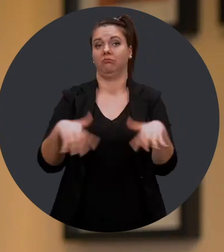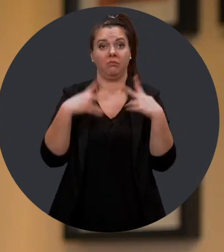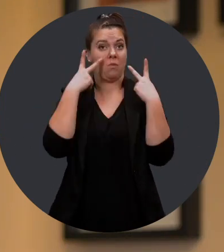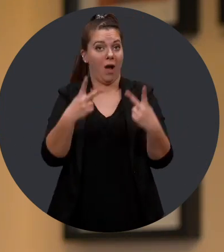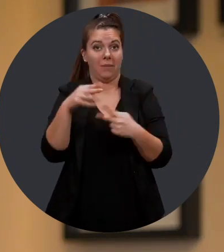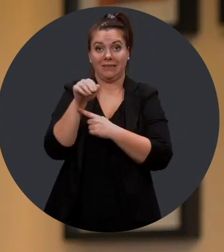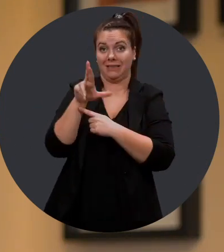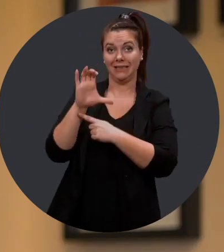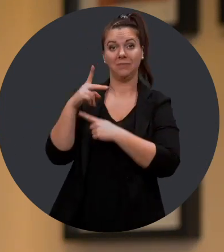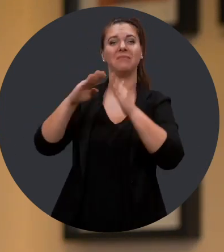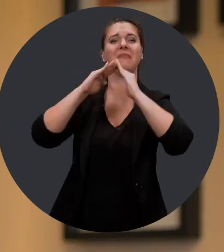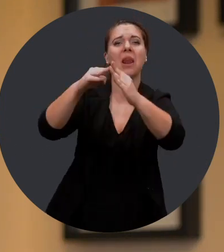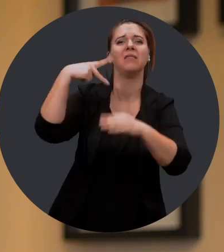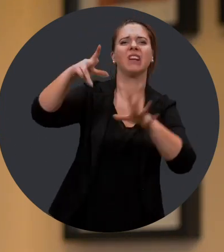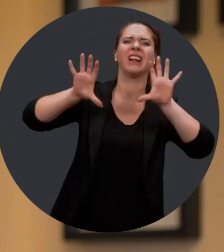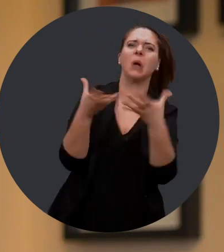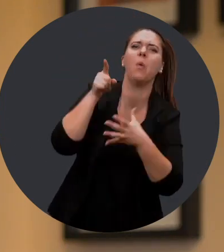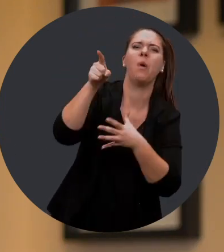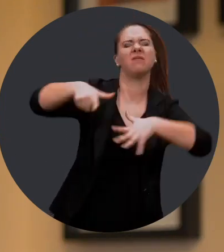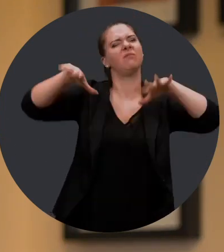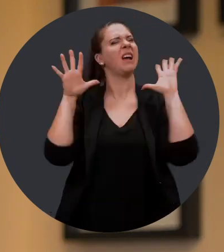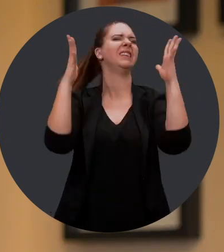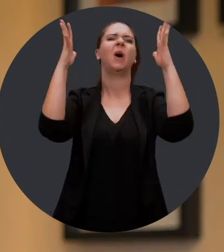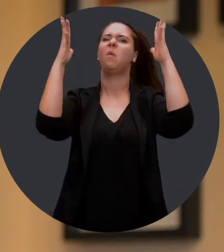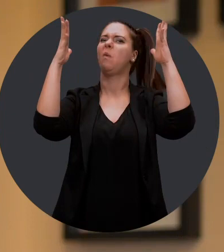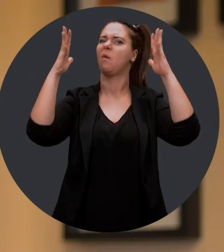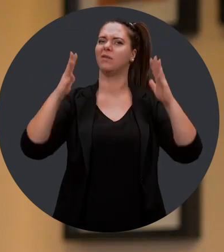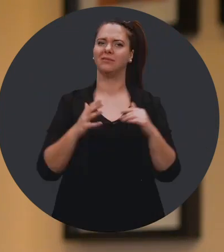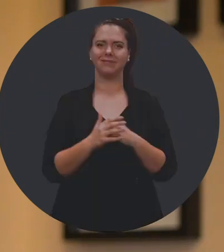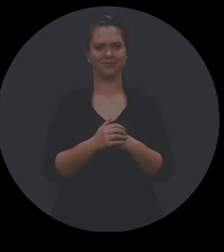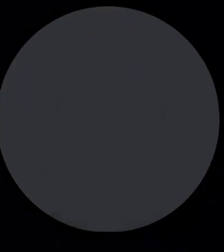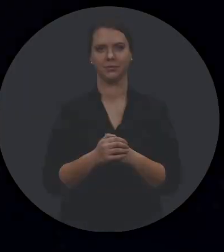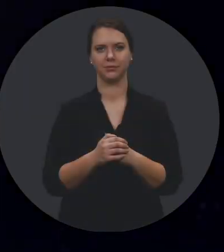nombre impressionnant de MRC et de municipalités de votre région. Félicitations!